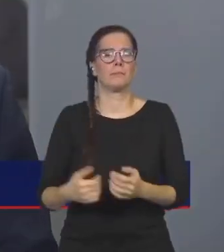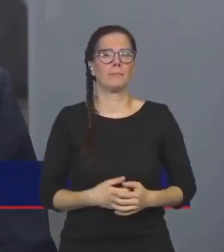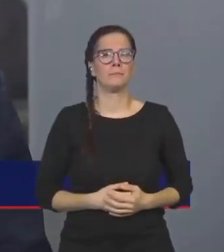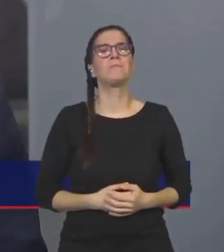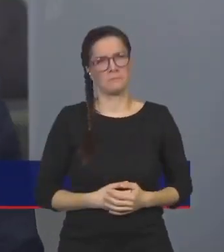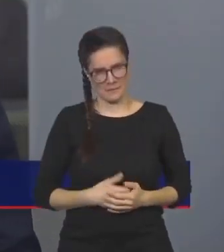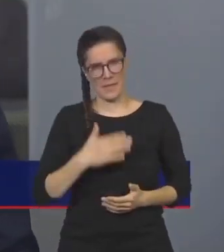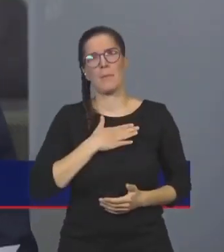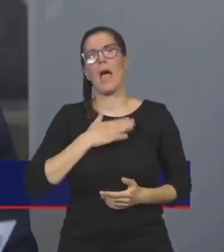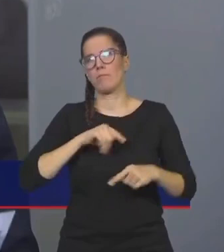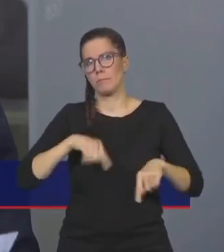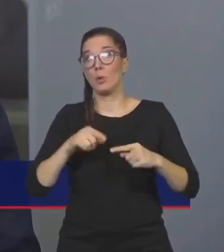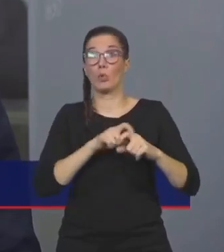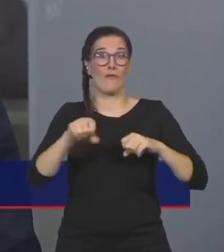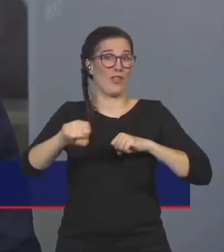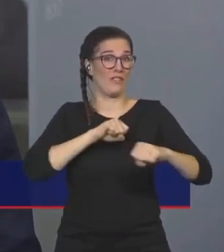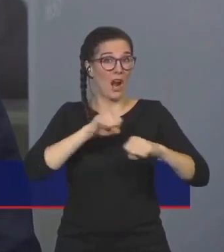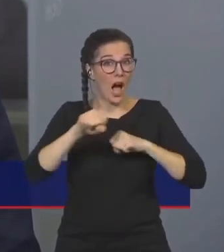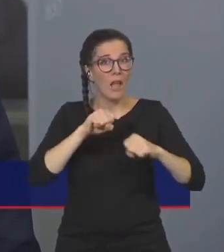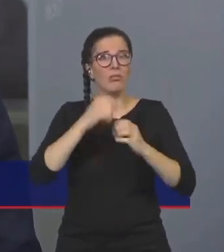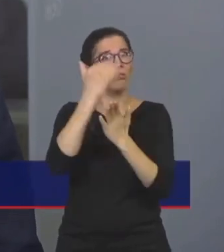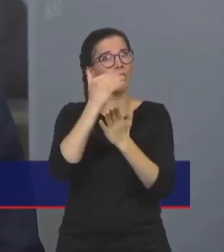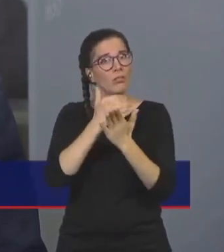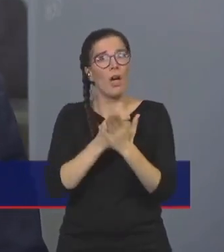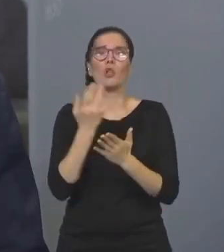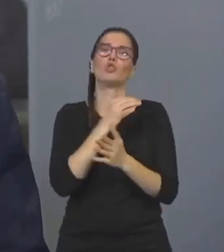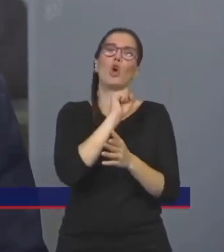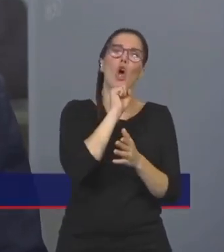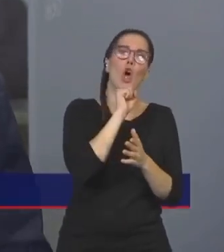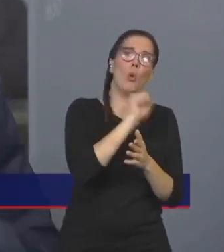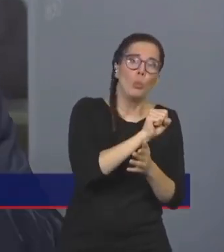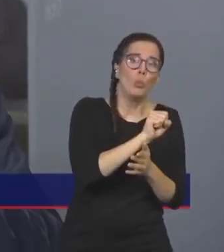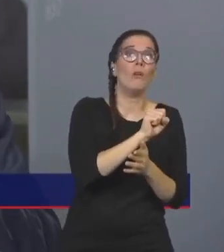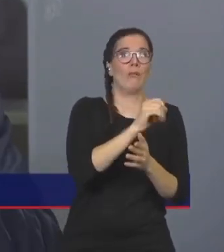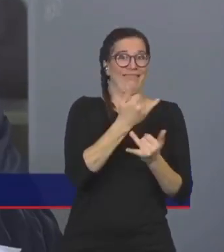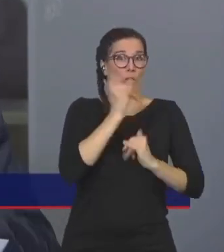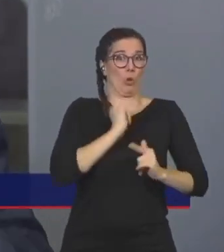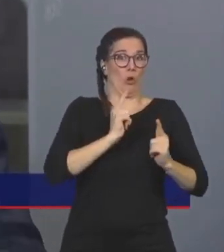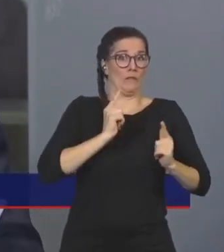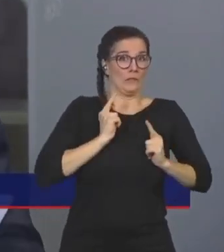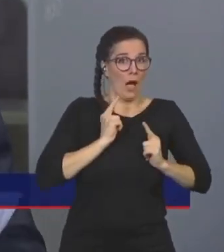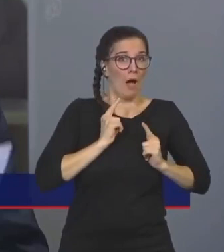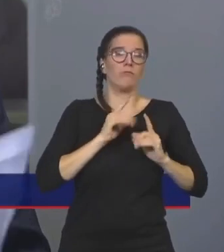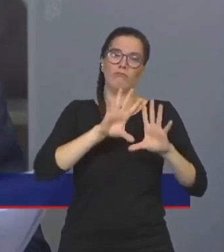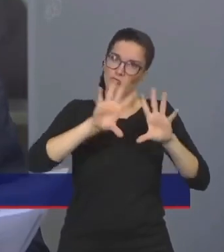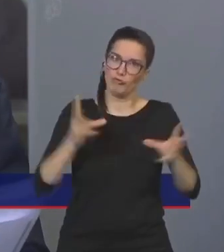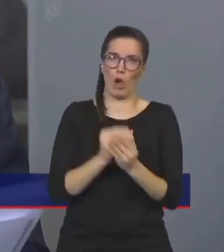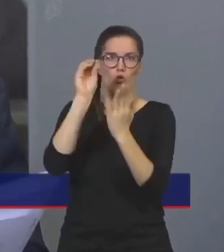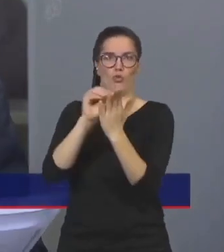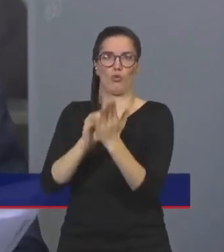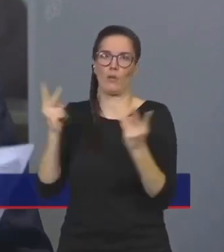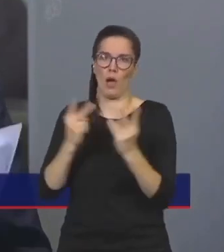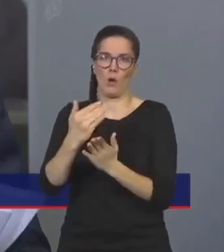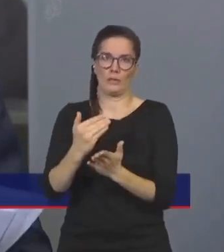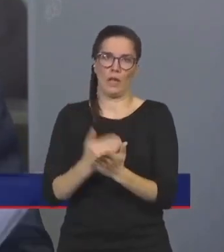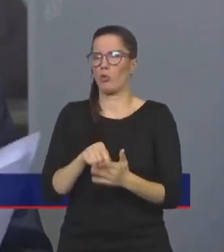skutečně zásadní, protože vláda do toho pandemického zákona v podstatě jenom překlopila současný nouzový stav a to je pro nás nepřijatelné. Proto za prvé my